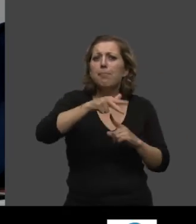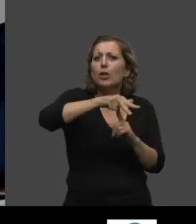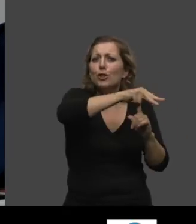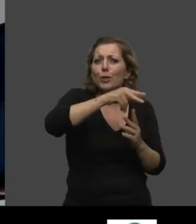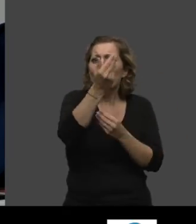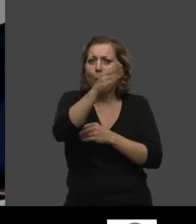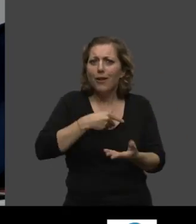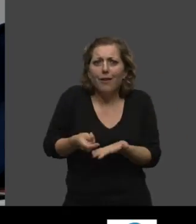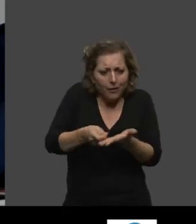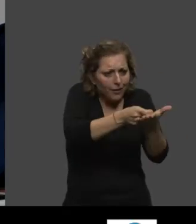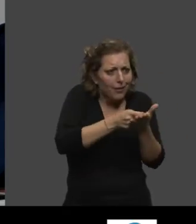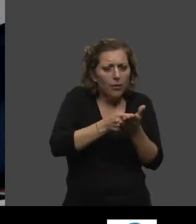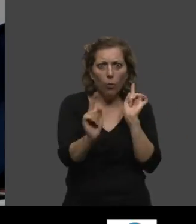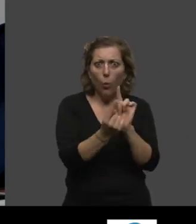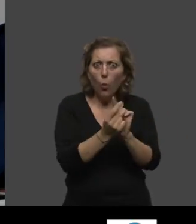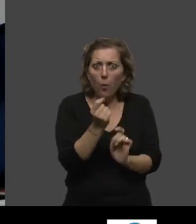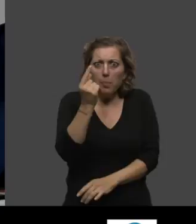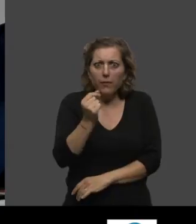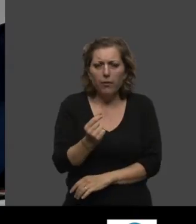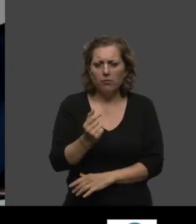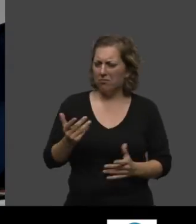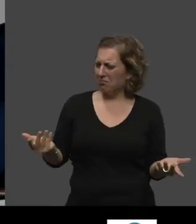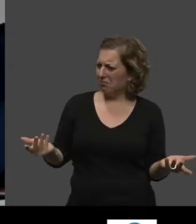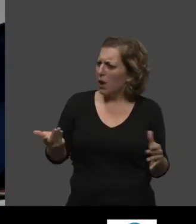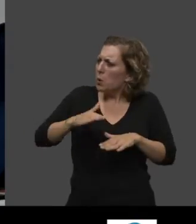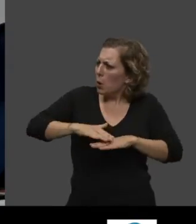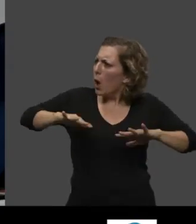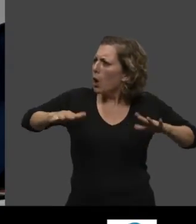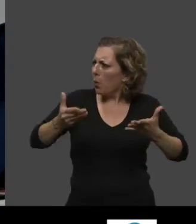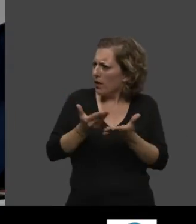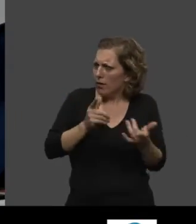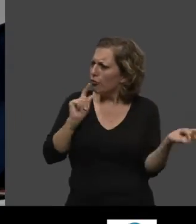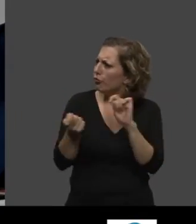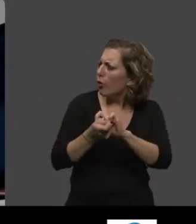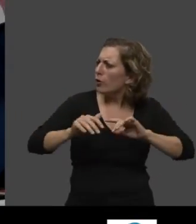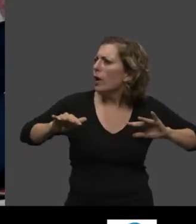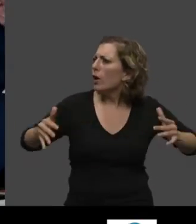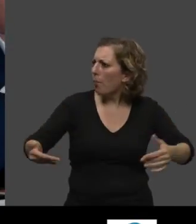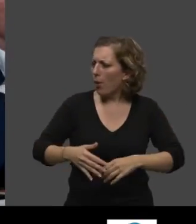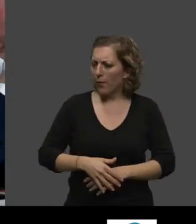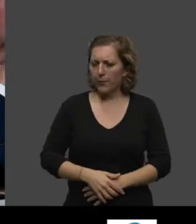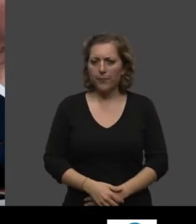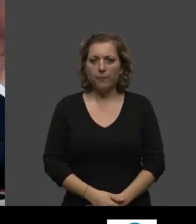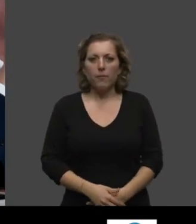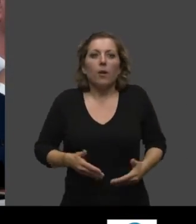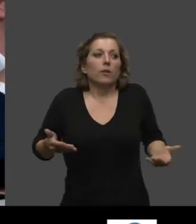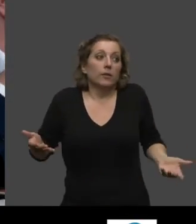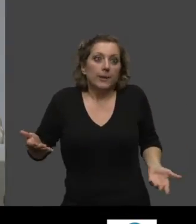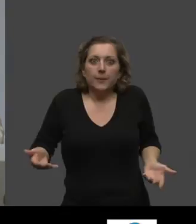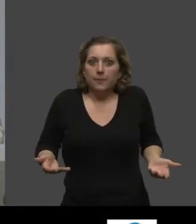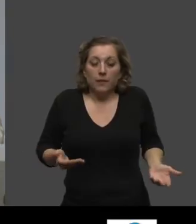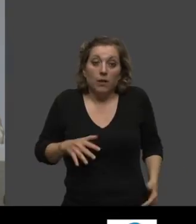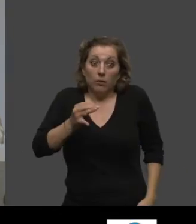diminuent aussi. Alors comment on peut lutter contre ce fléau ? Alors là,